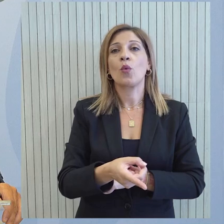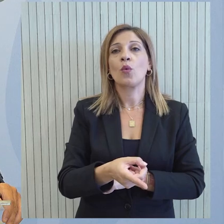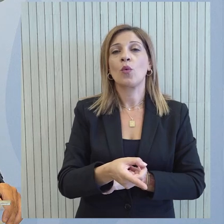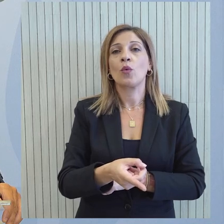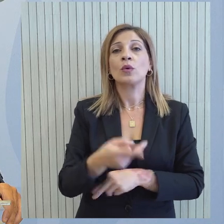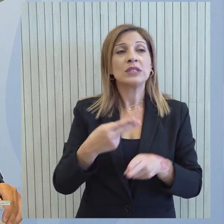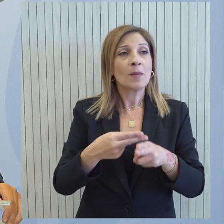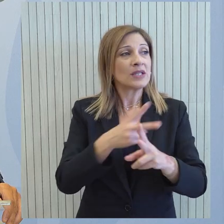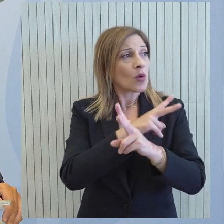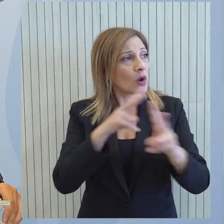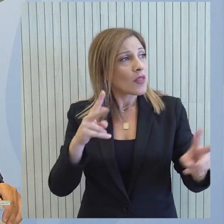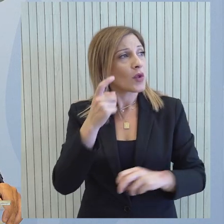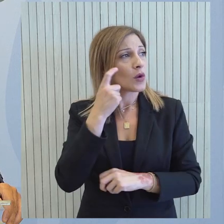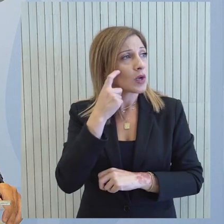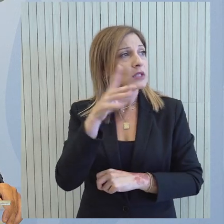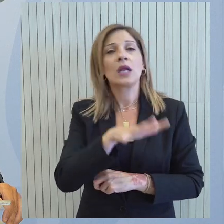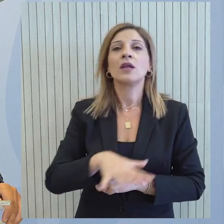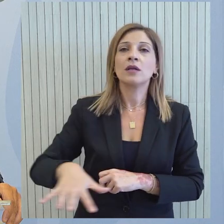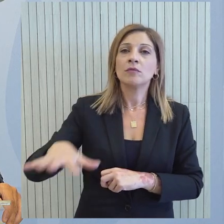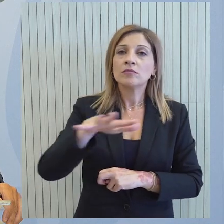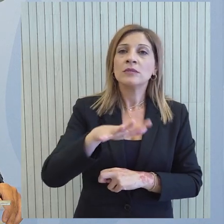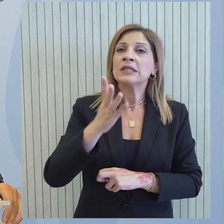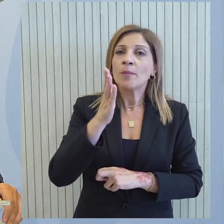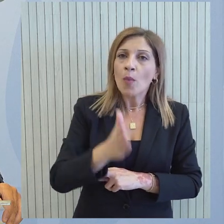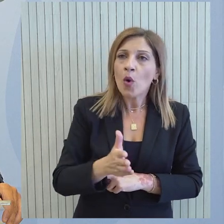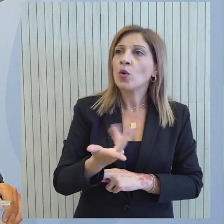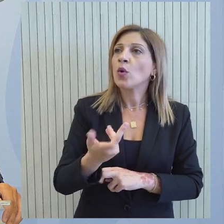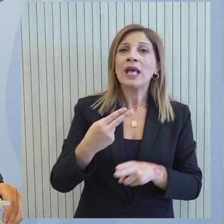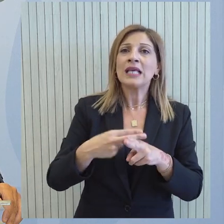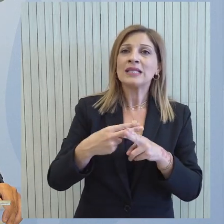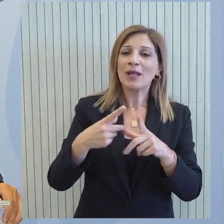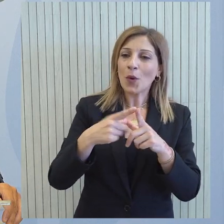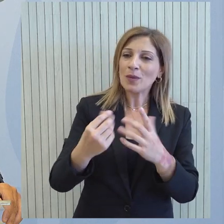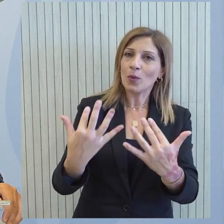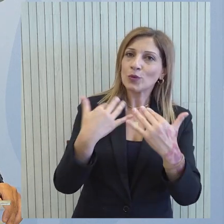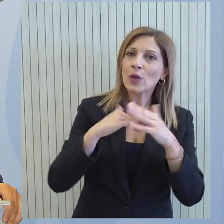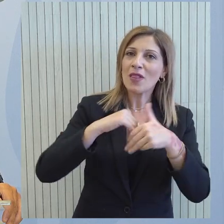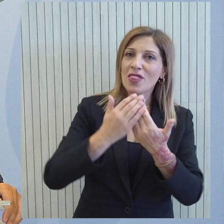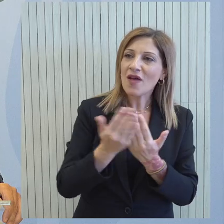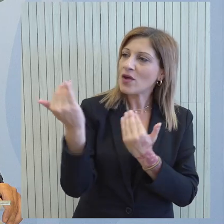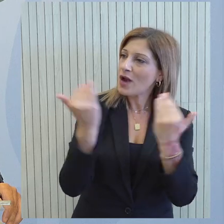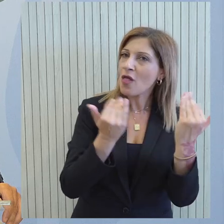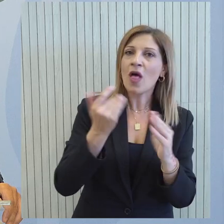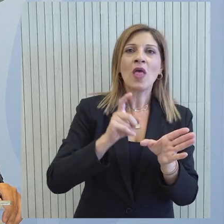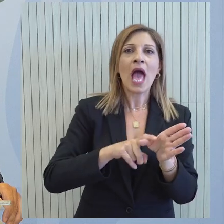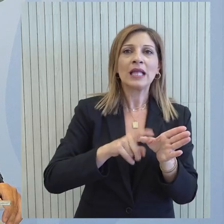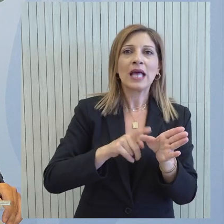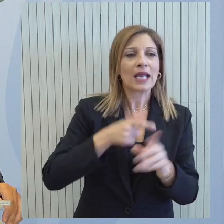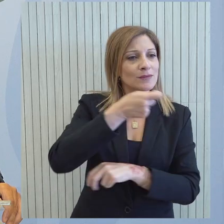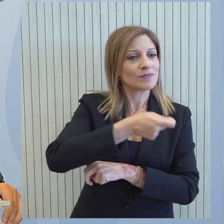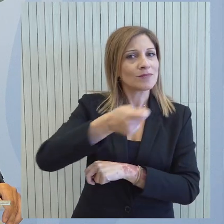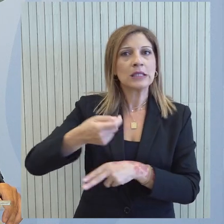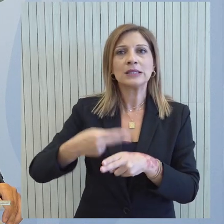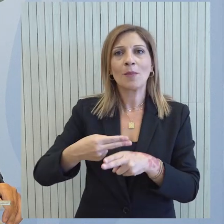έχει σαφώς αντίκρισμα και στις επενδύσεις που μπορούν να προσελκυστούν να προσελκύσει η Κυπριακή Δημοκρατία